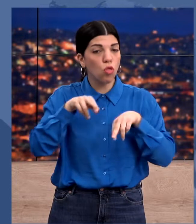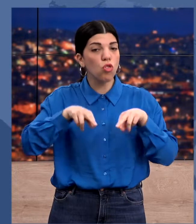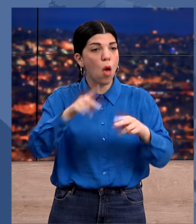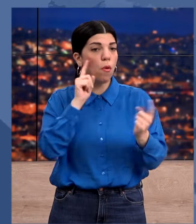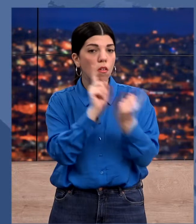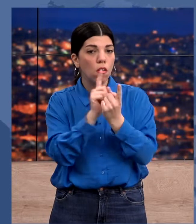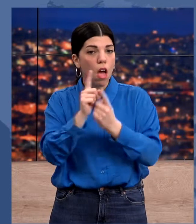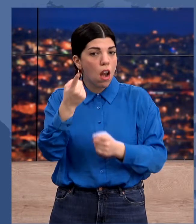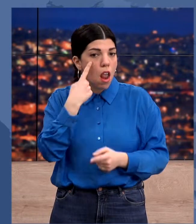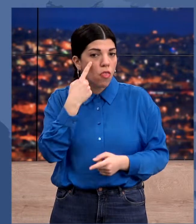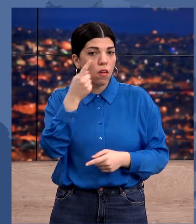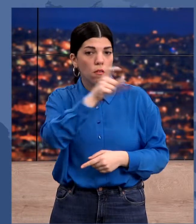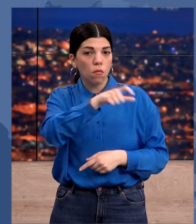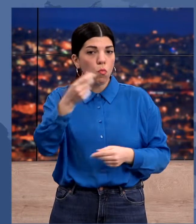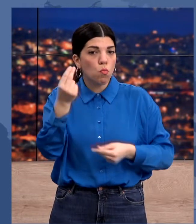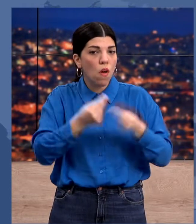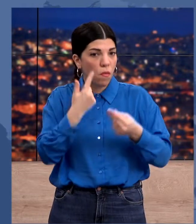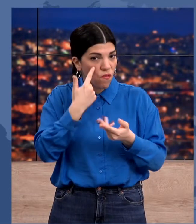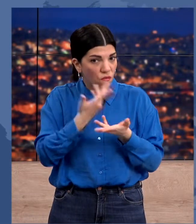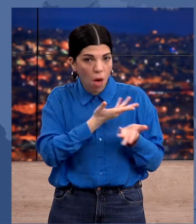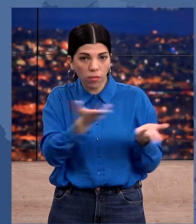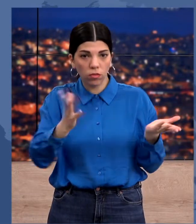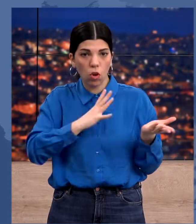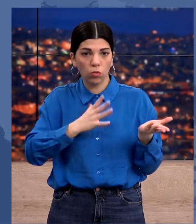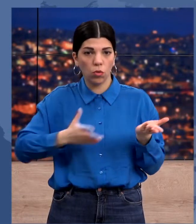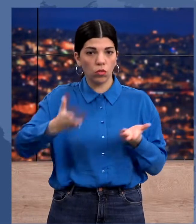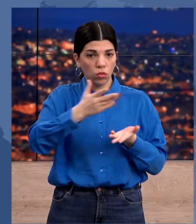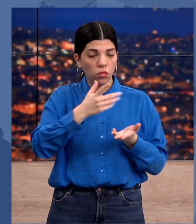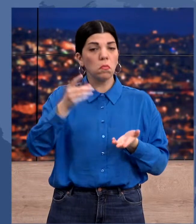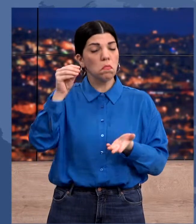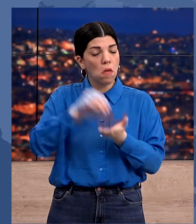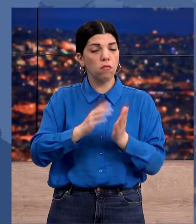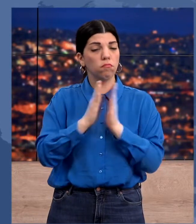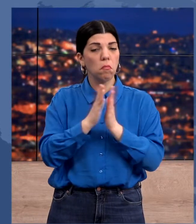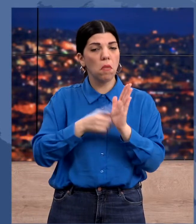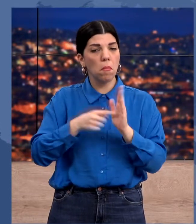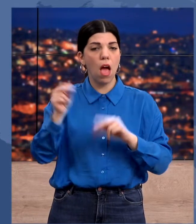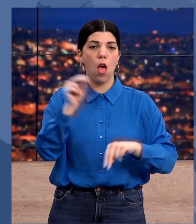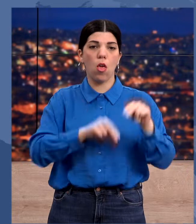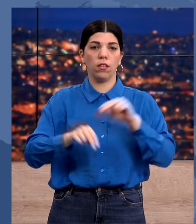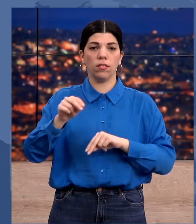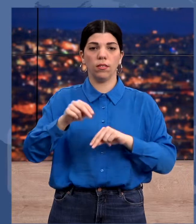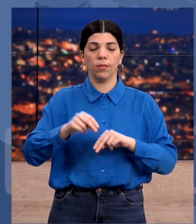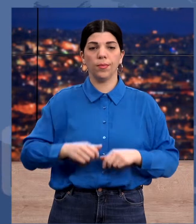δρόμους και να αφουγκραστεί τα προβλήματα του κόσμου, ενώ έκανε εκ νέου κάλεσμα για εκλογές.